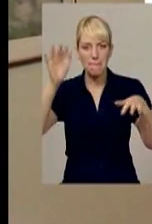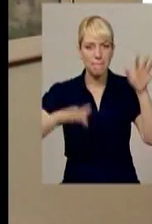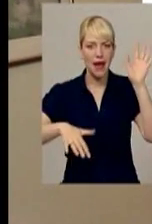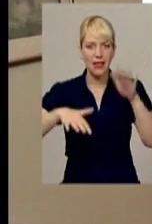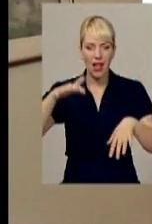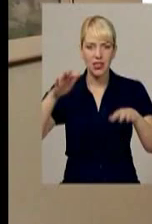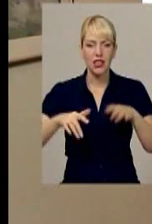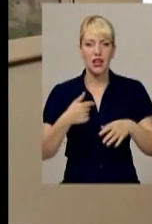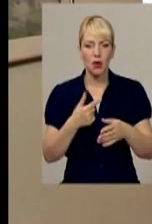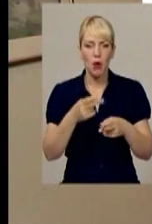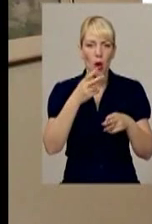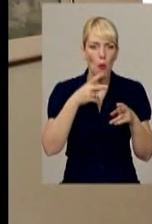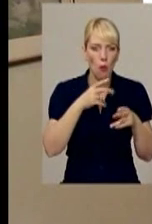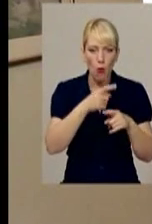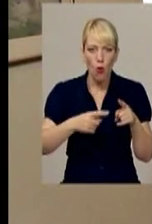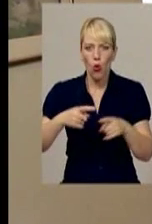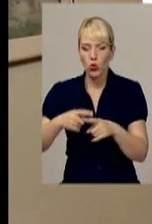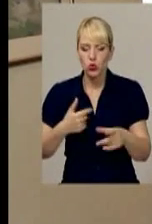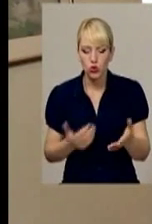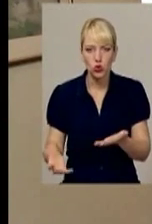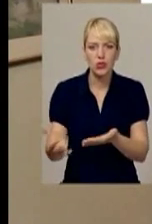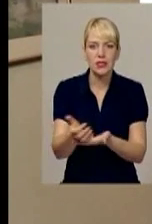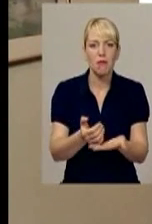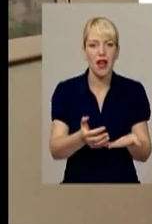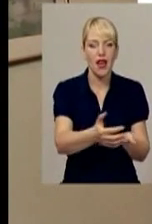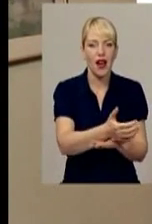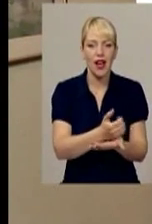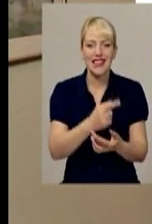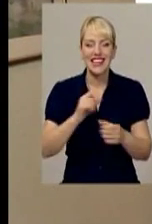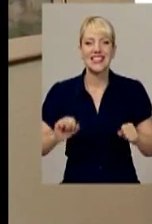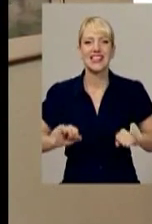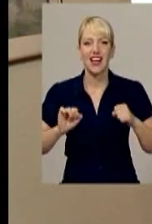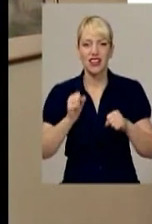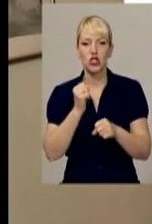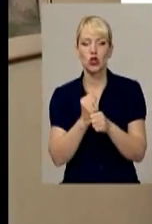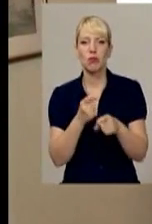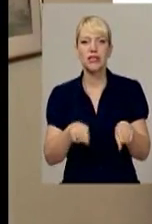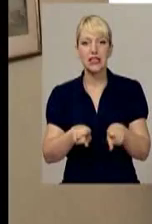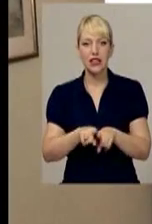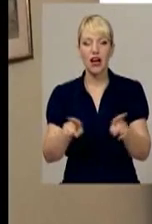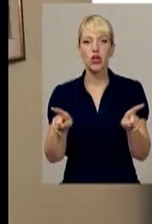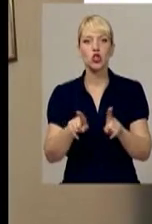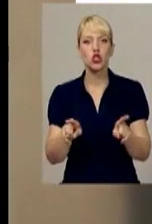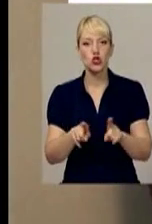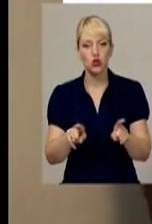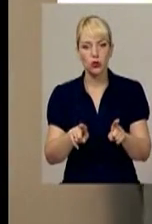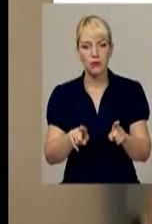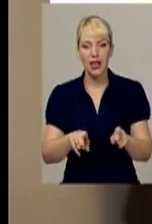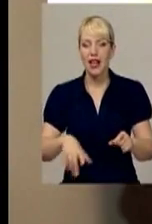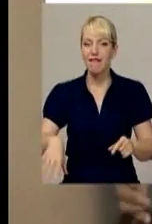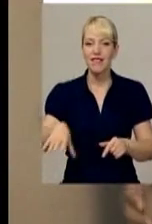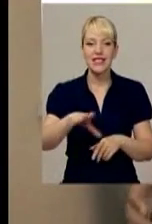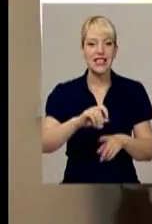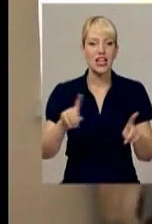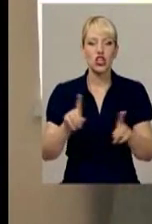в такому плані. Але стремились зробити так, щоб все, що